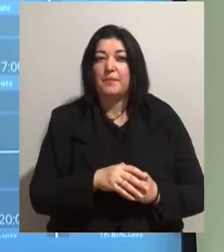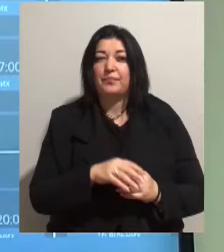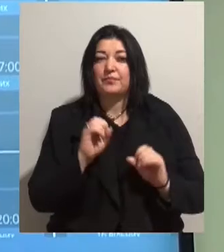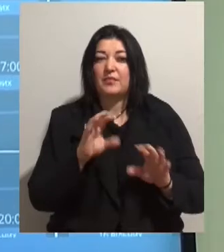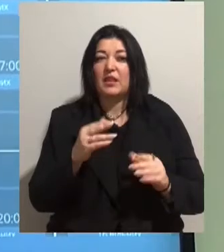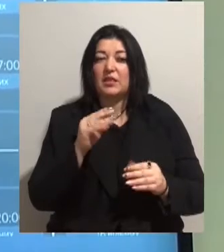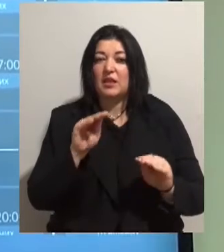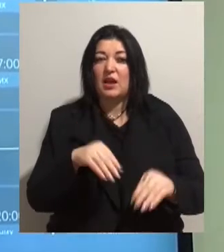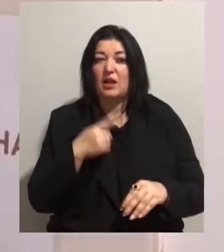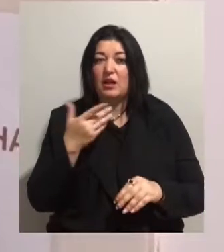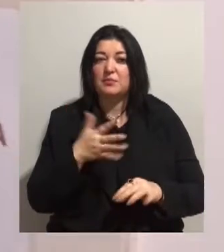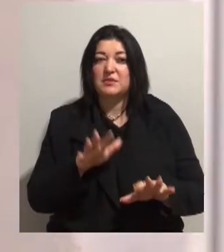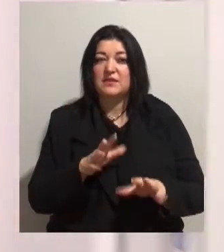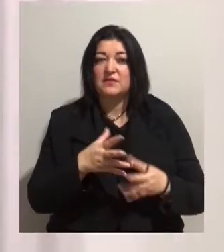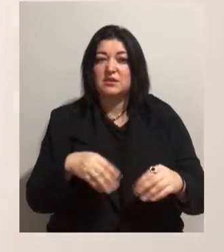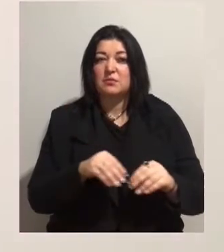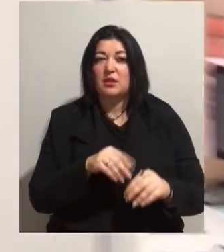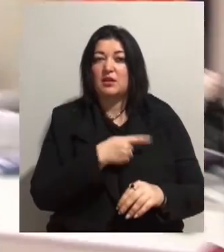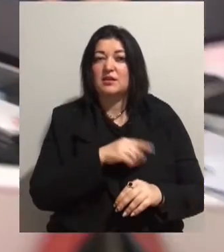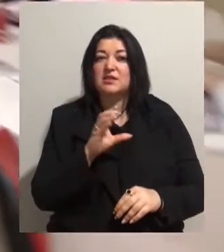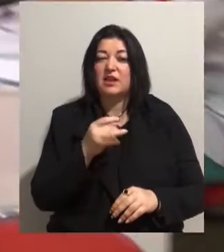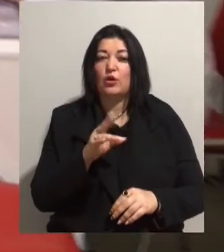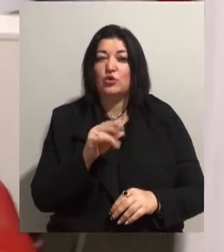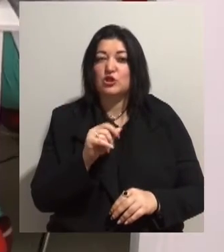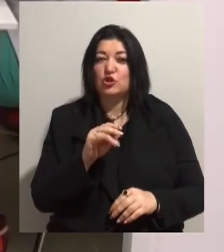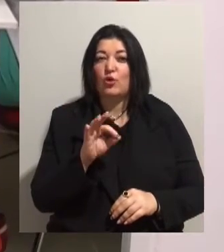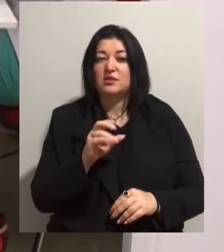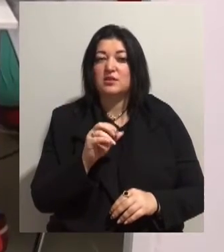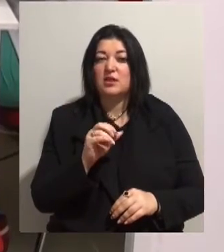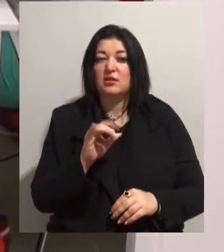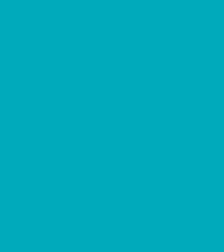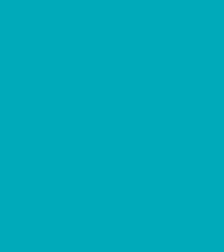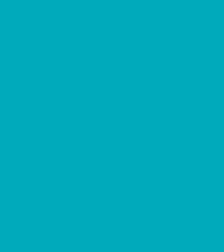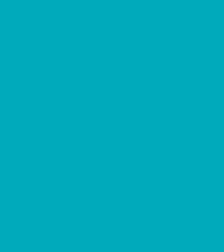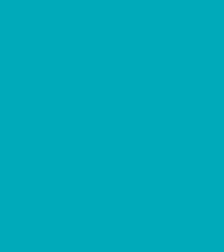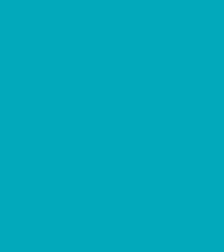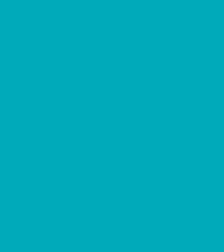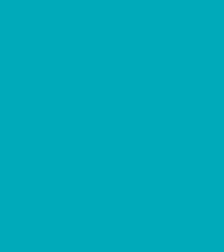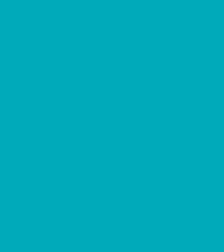місцевими сімейними лікарями. Сергій Козачинський, Олександр Хан. Новини на Суспільному. Одеса.